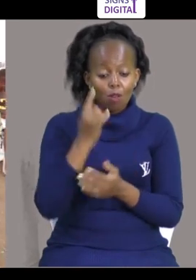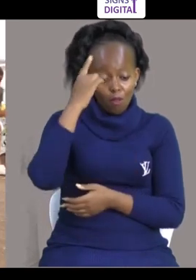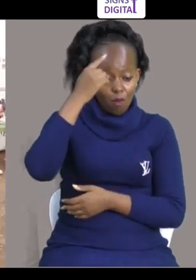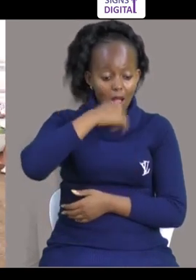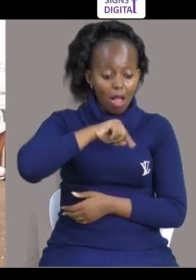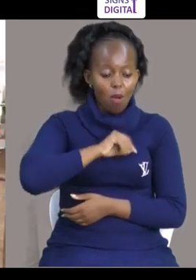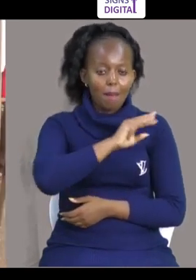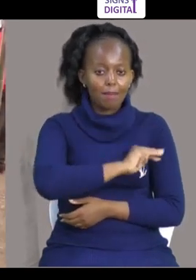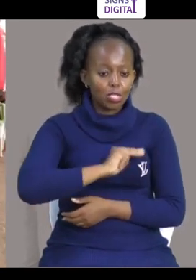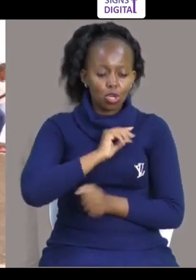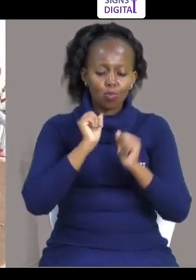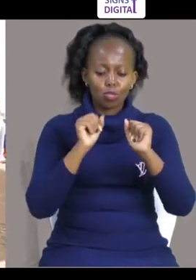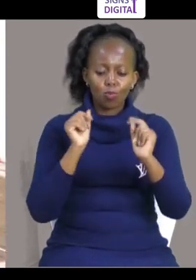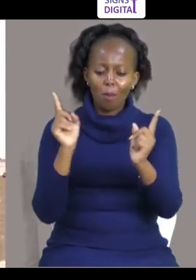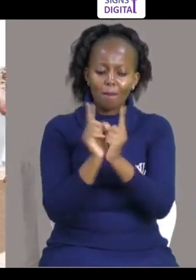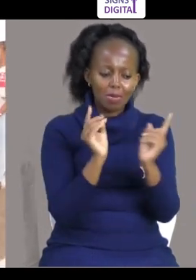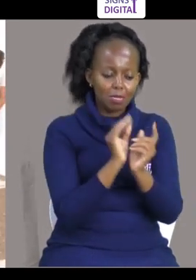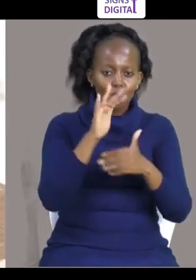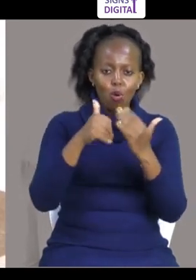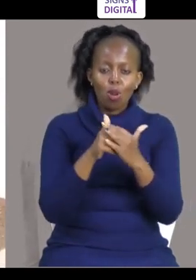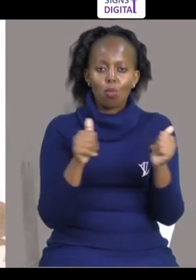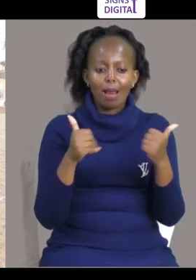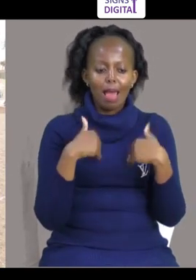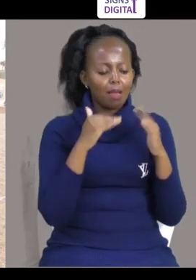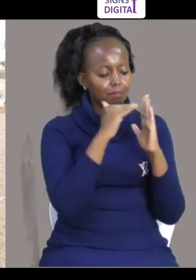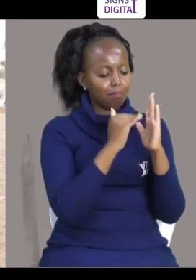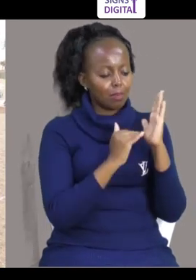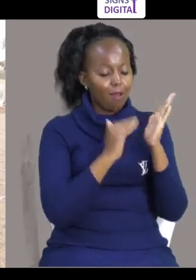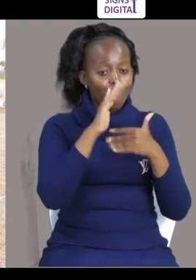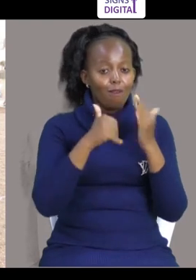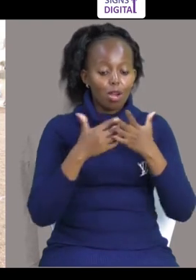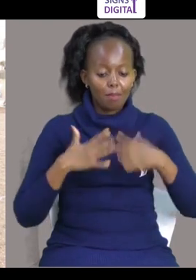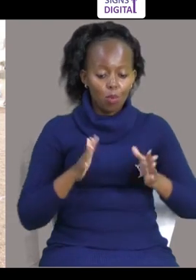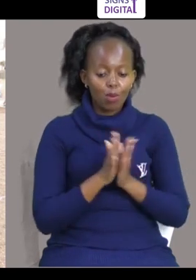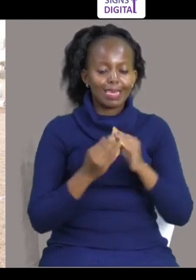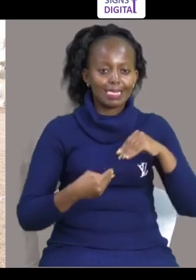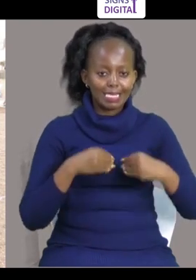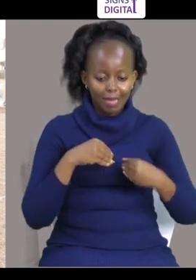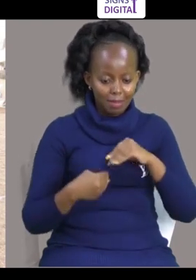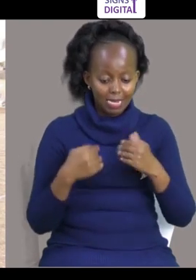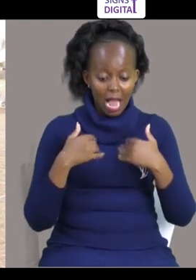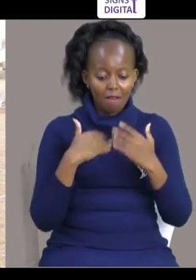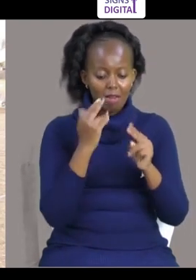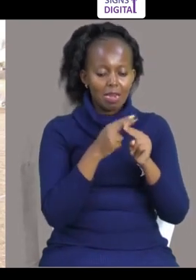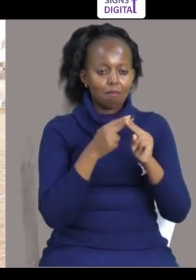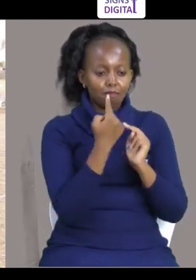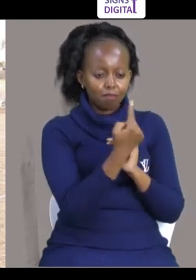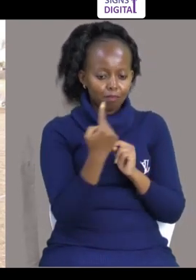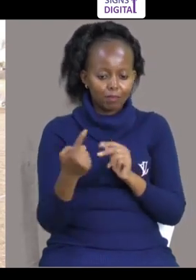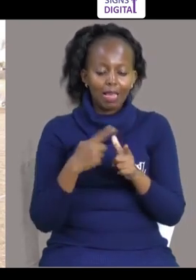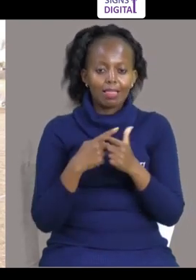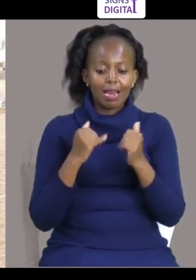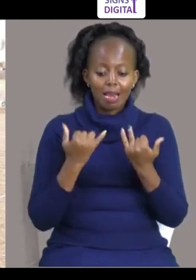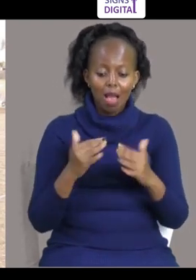Recovery La Desta University Tutawafikia Vizuri Sana Nikona List Ya Watu Wote Ambo Nualemavu Muzwani Wote